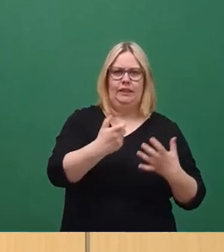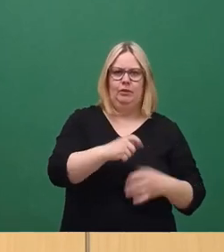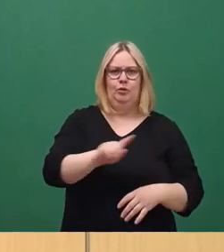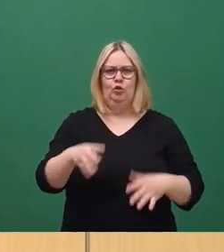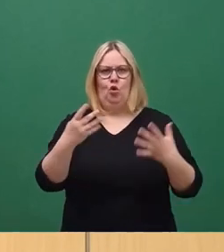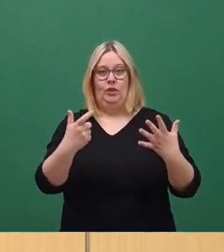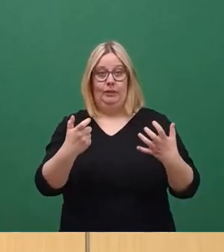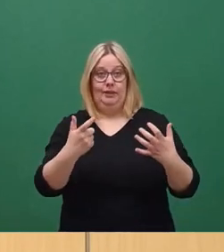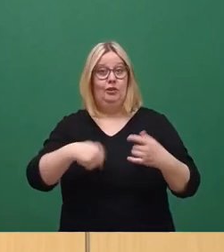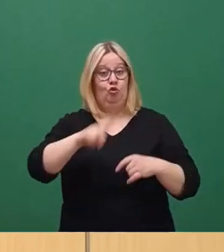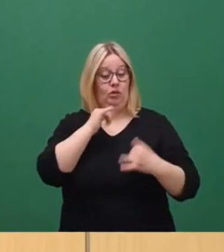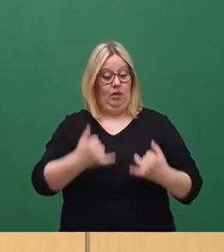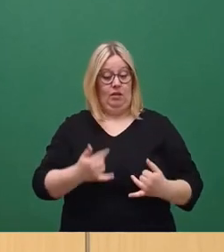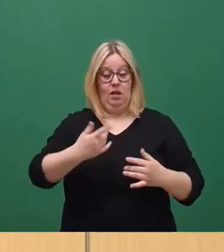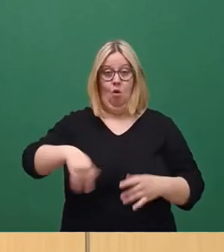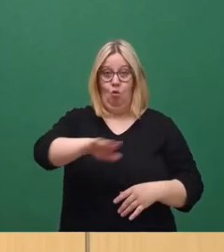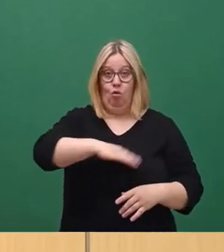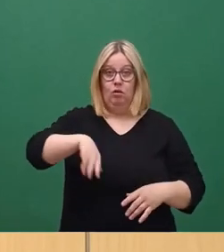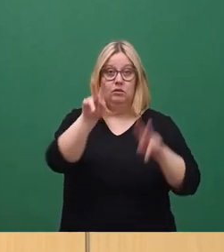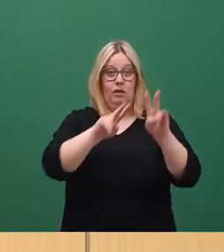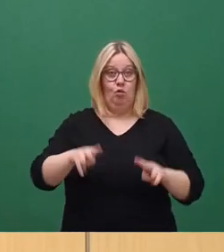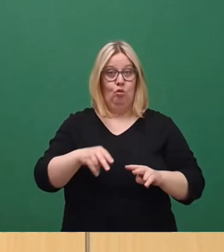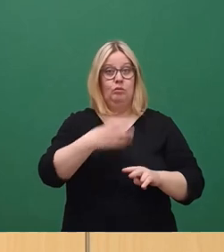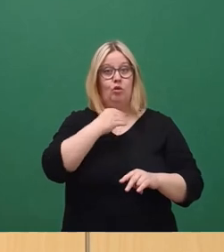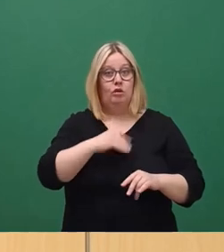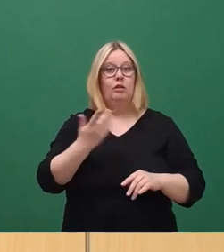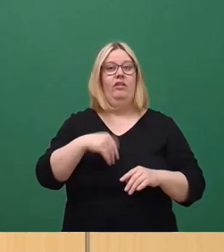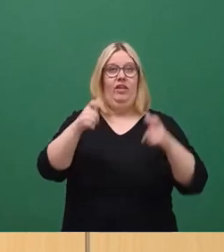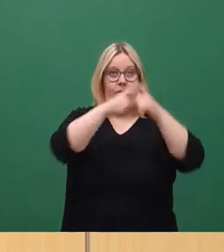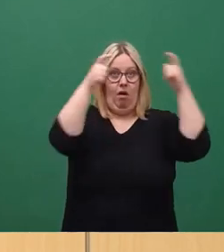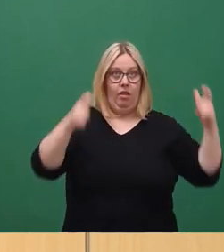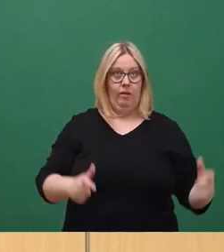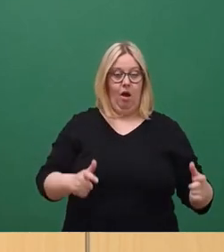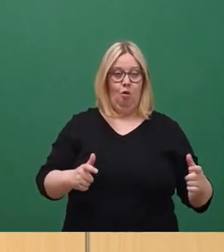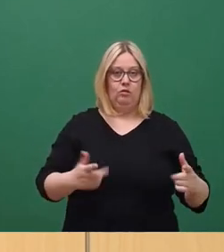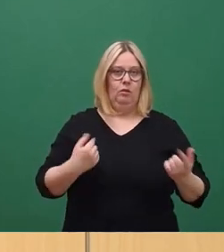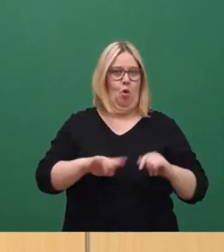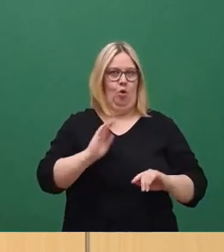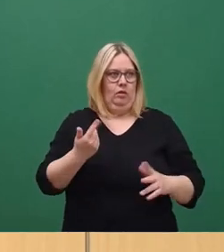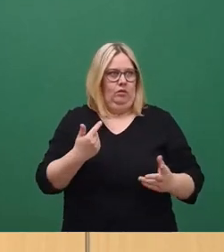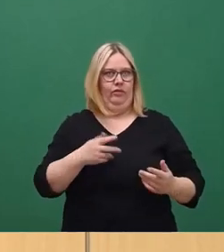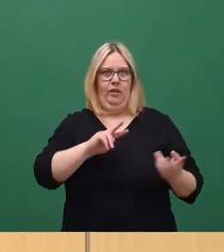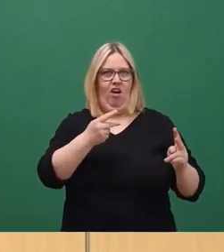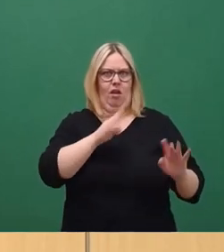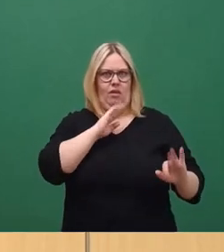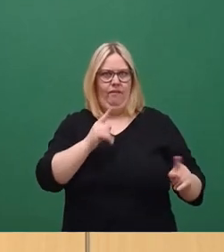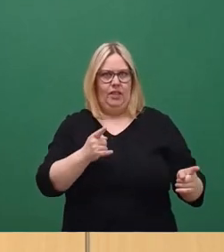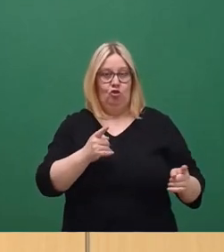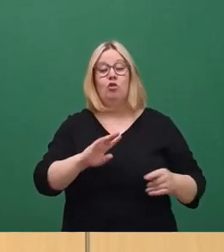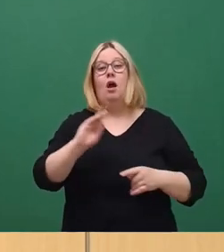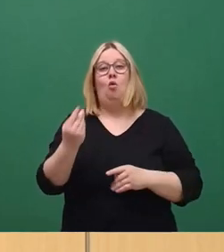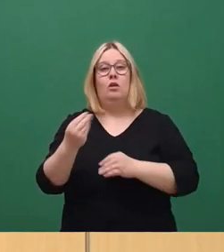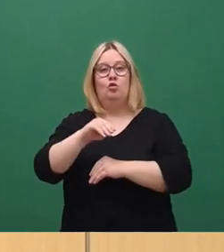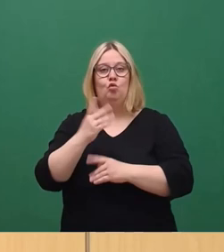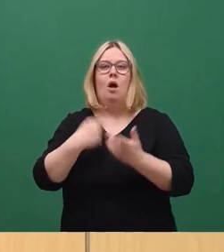die jetzt unter Schutz gestellten, eigentlich sanierungsbedürftigen WBS 70-Plattenbauten, die jetzt nicht mehr äußerlich verändert werden dürfen, sondern auch das mehrfach